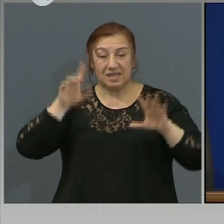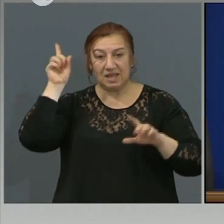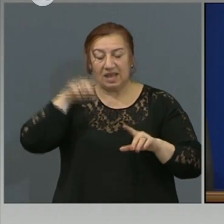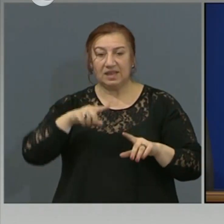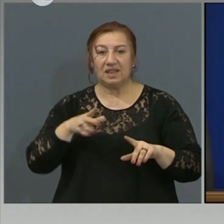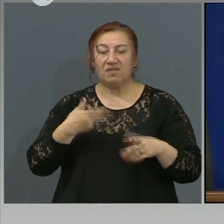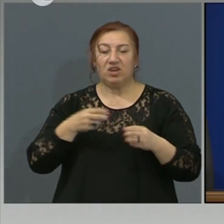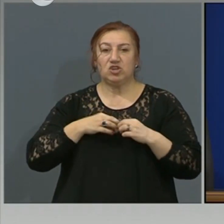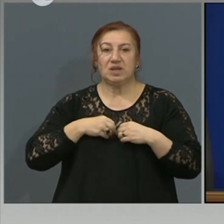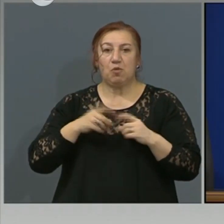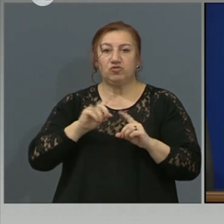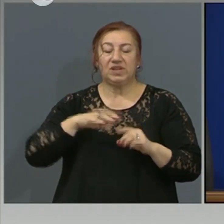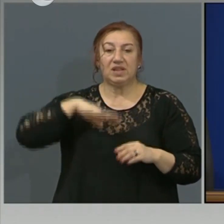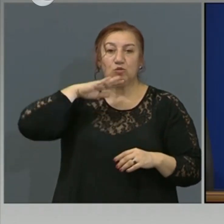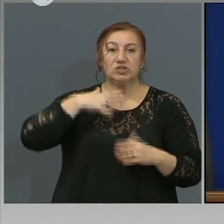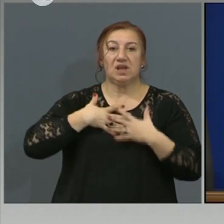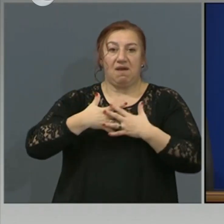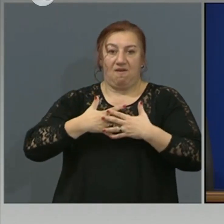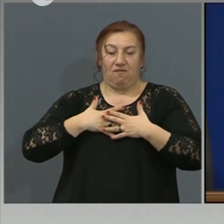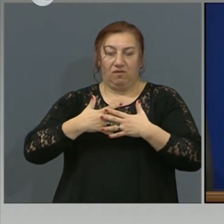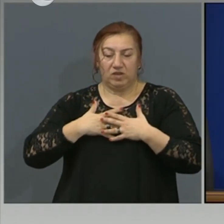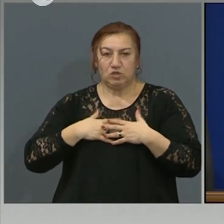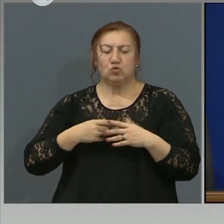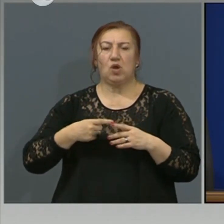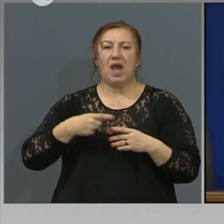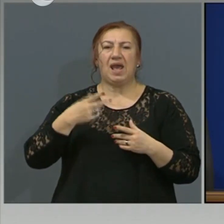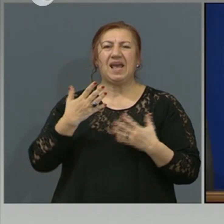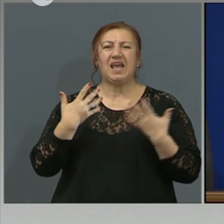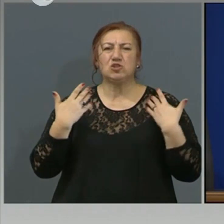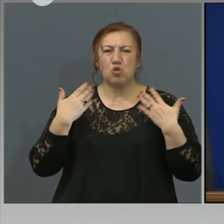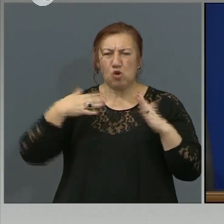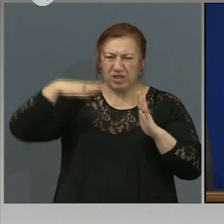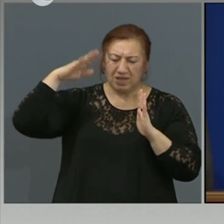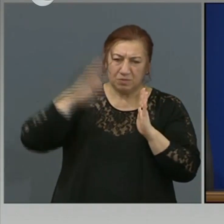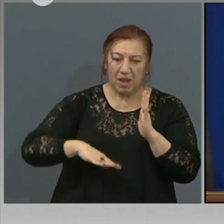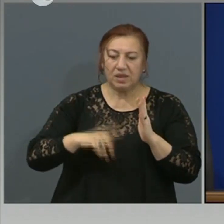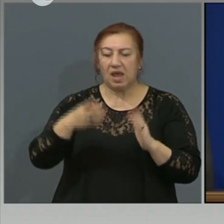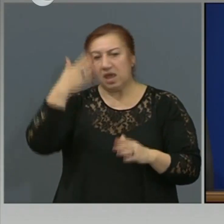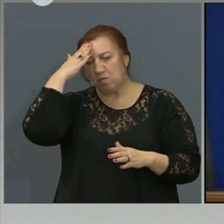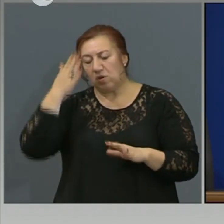респираторен дистрес синдром, при която сатурацията рязко спада и болните загибат за часове.